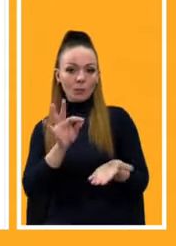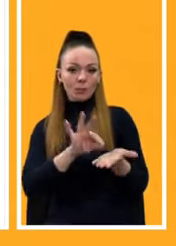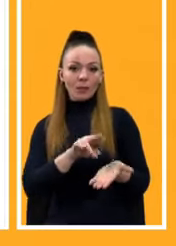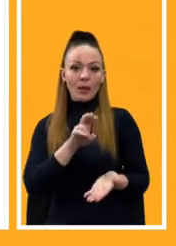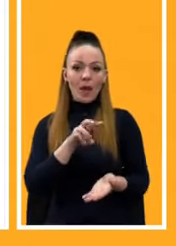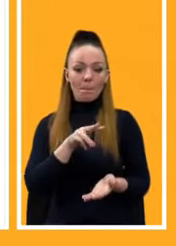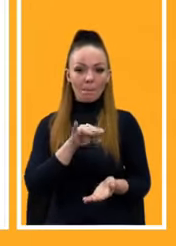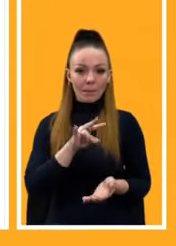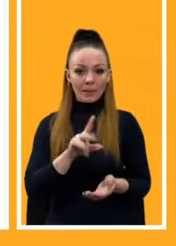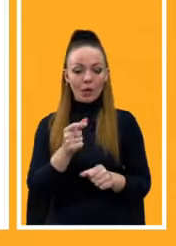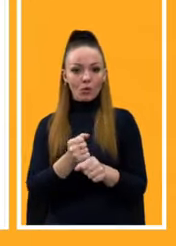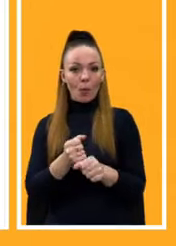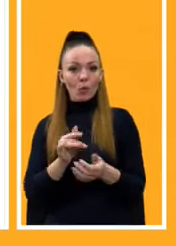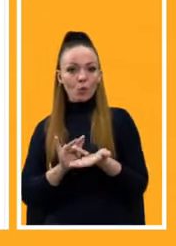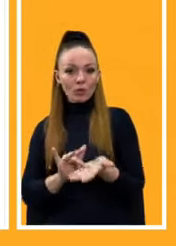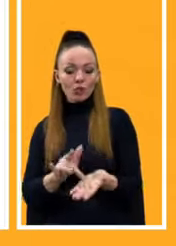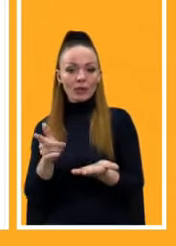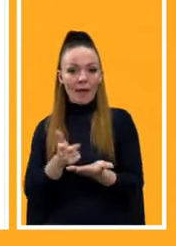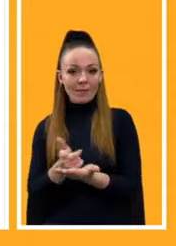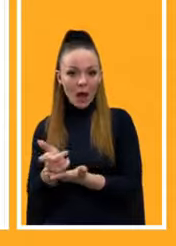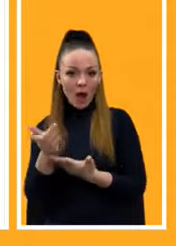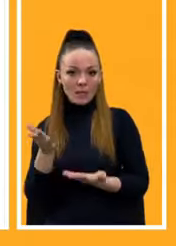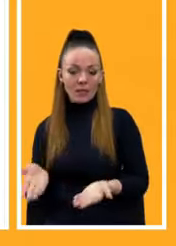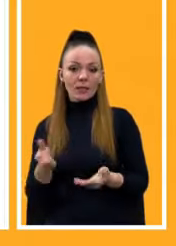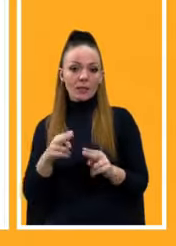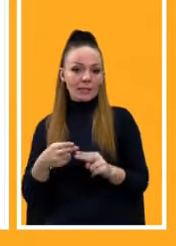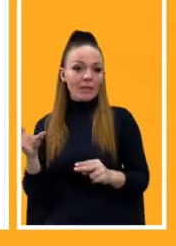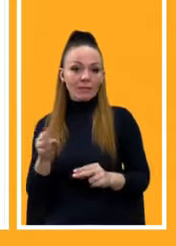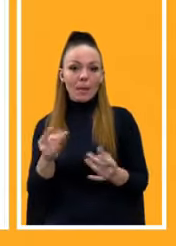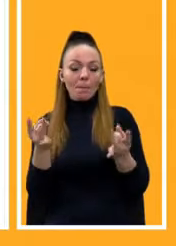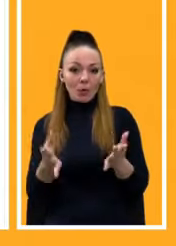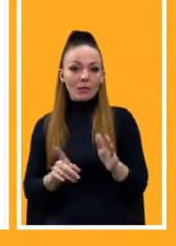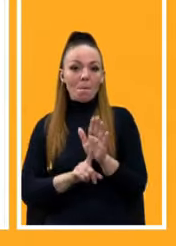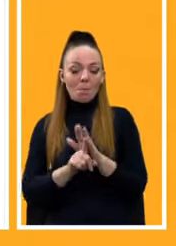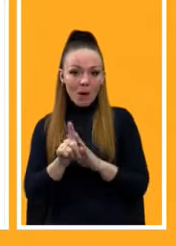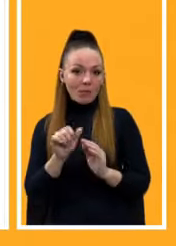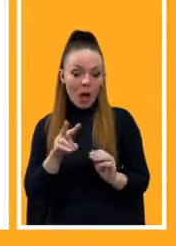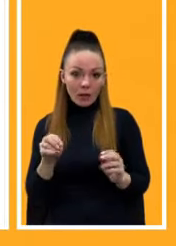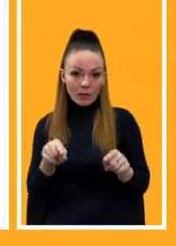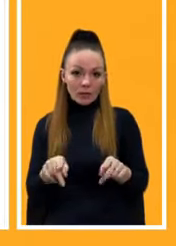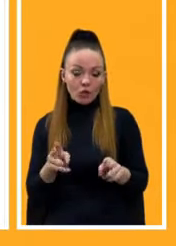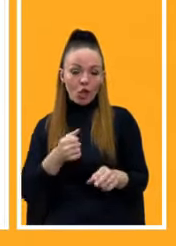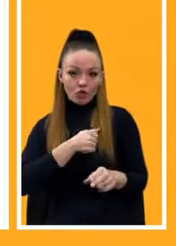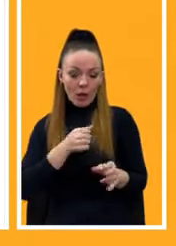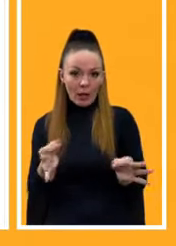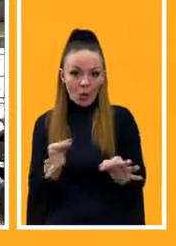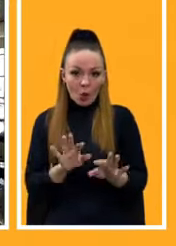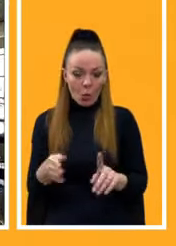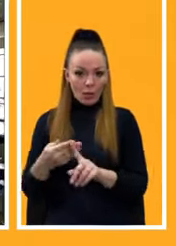розробка туристичних маршрутів, навігація. Тобто, це прості речі, базові, але їх там немає. На жаль, і не було ніколи.